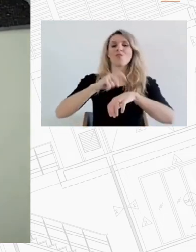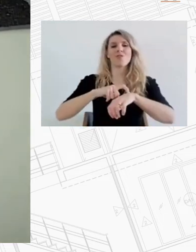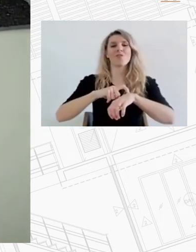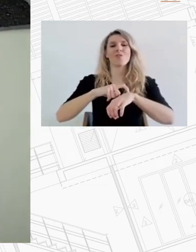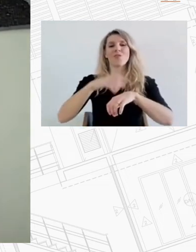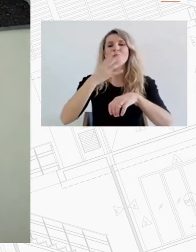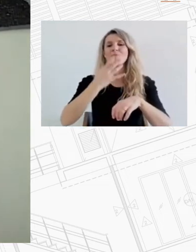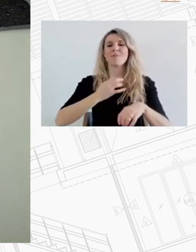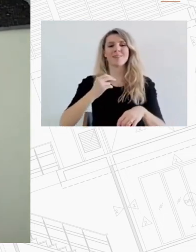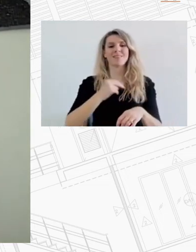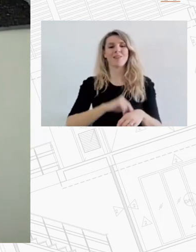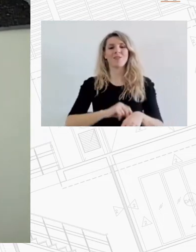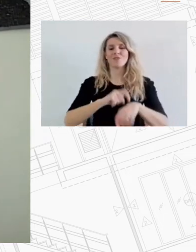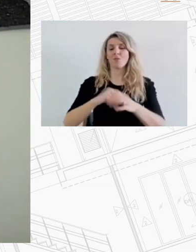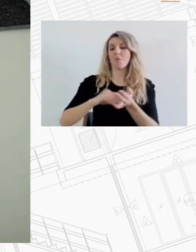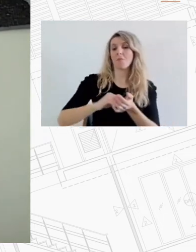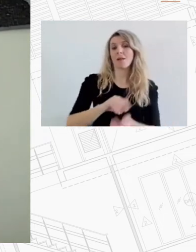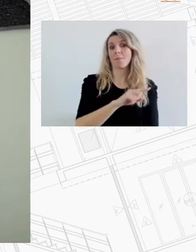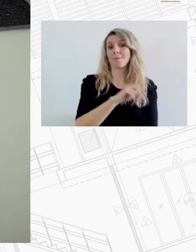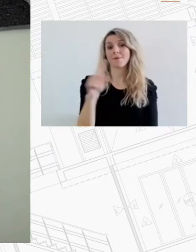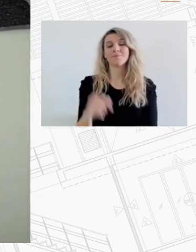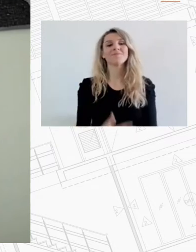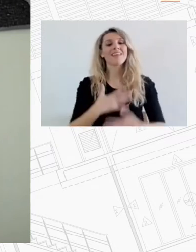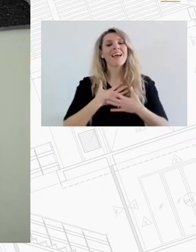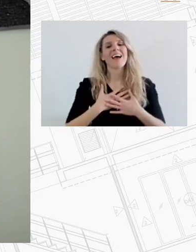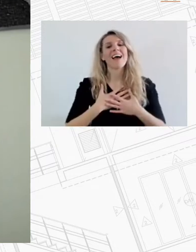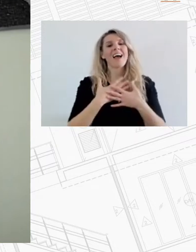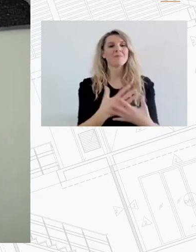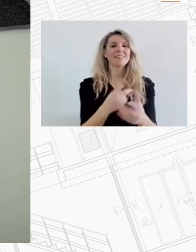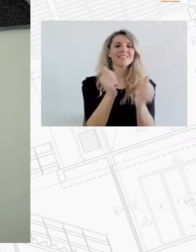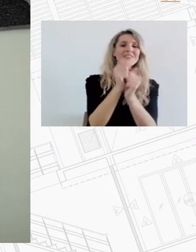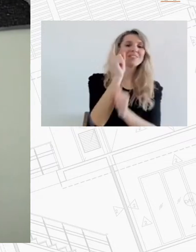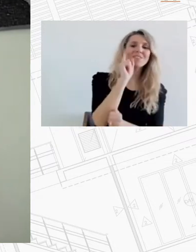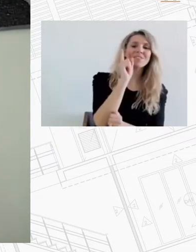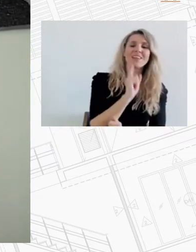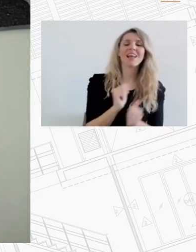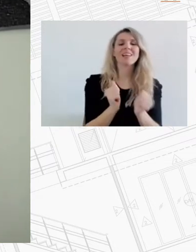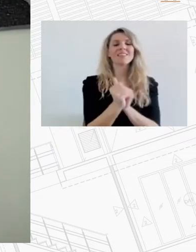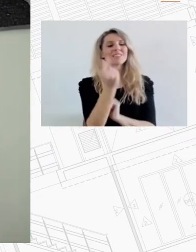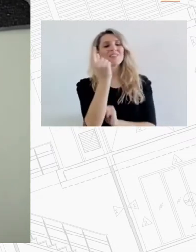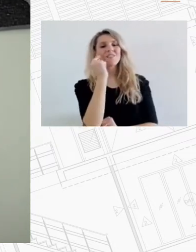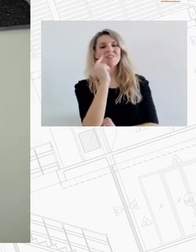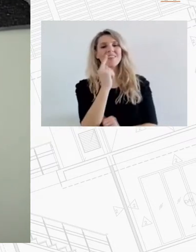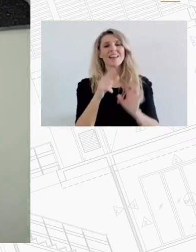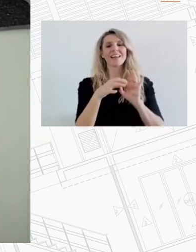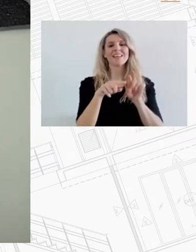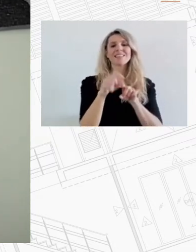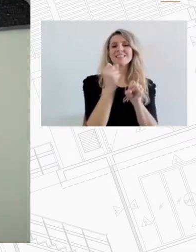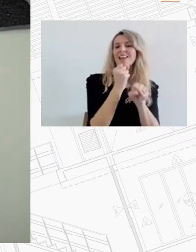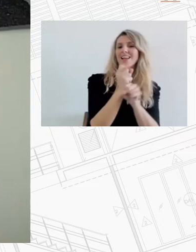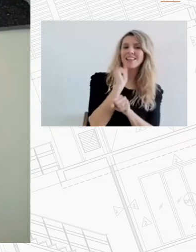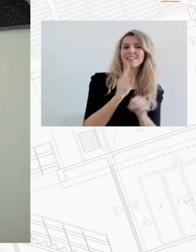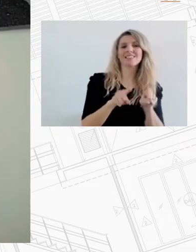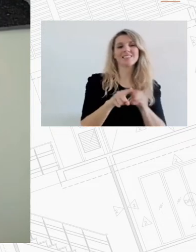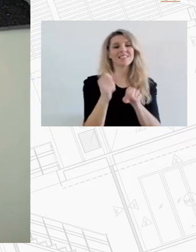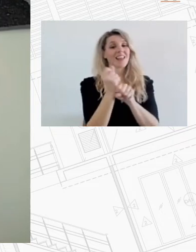επαναλάβουν Λοιπόν, αγαπητές φίλες και αγαπητοί φίλοι συνεργάτες και συνεργάτες καλημέρα